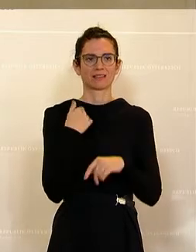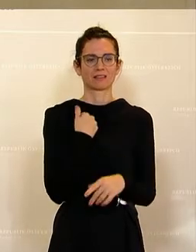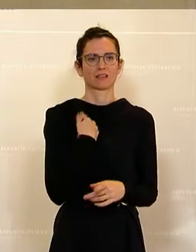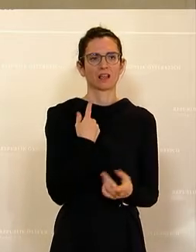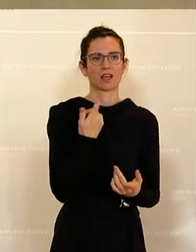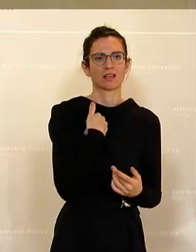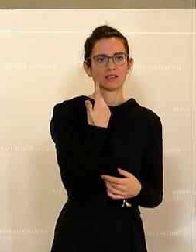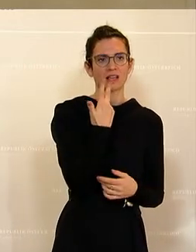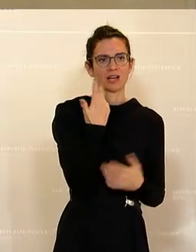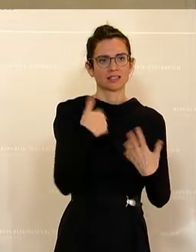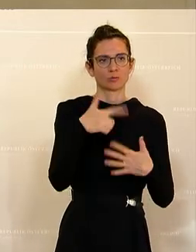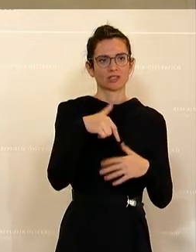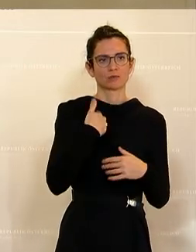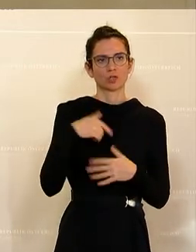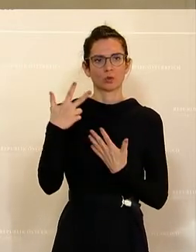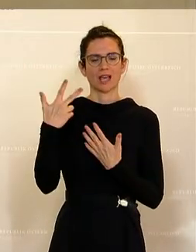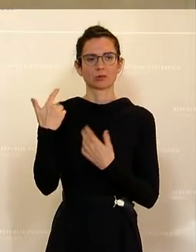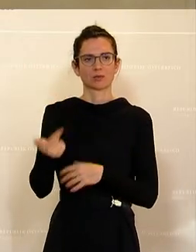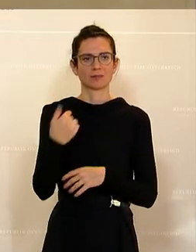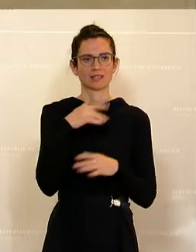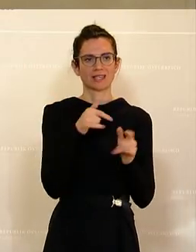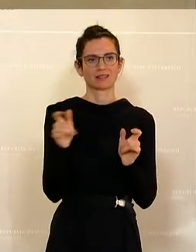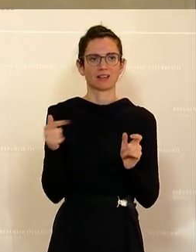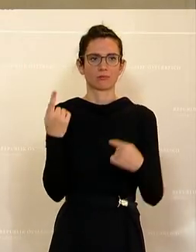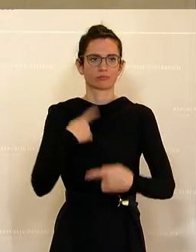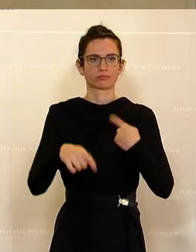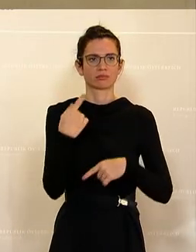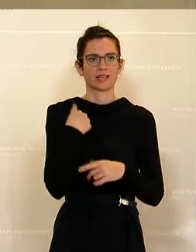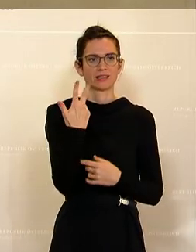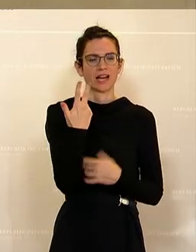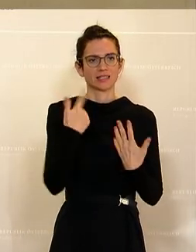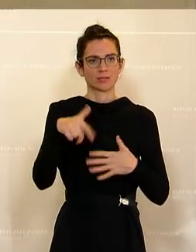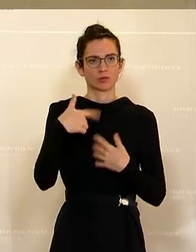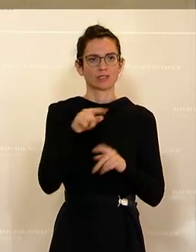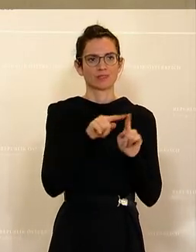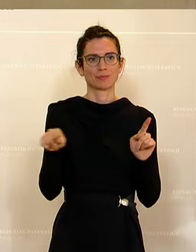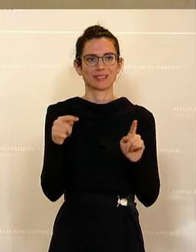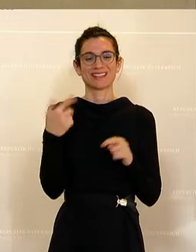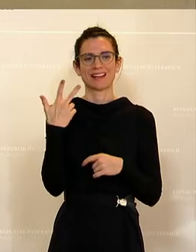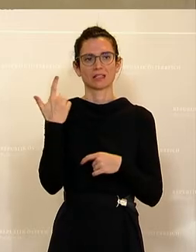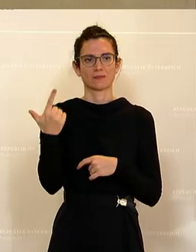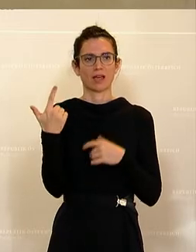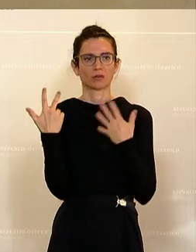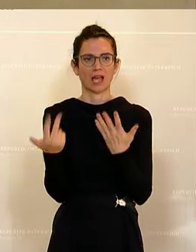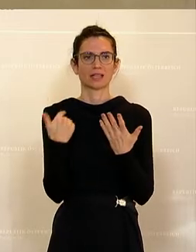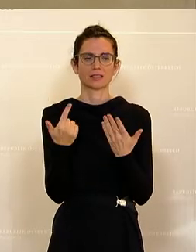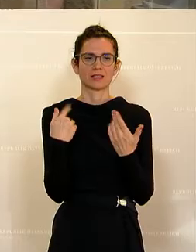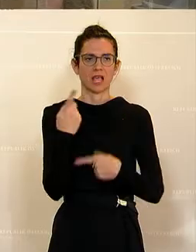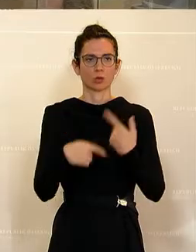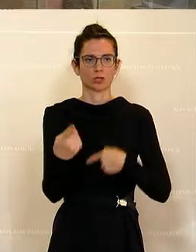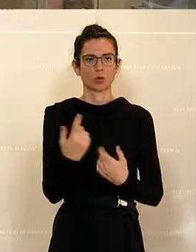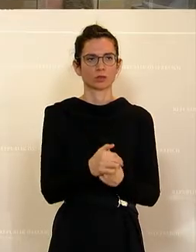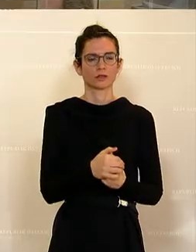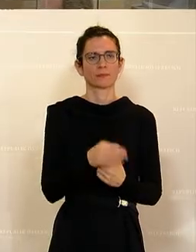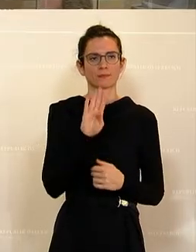377 und 378 durch die Wortfolgeziffer 377 bis 382 ersetzt. b.